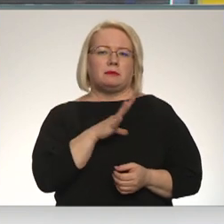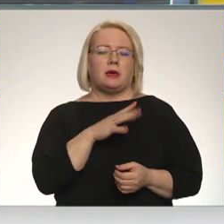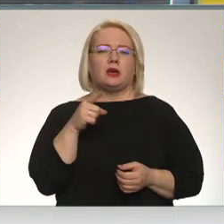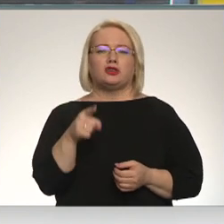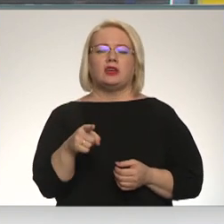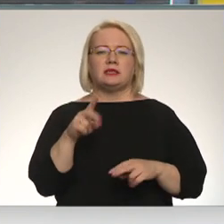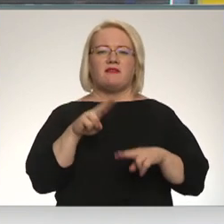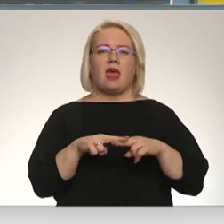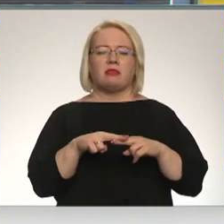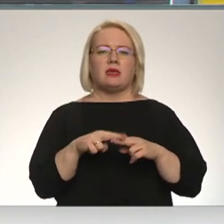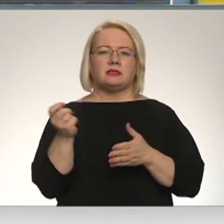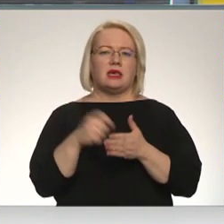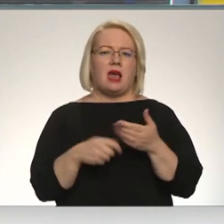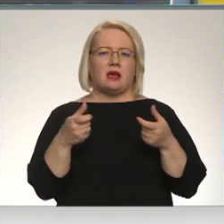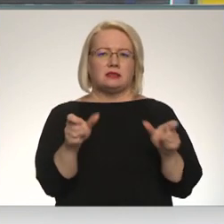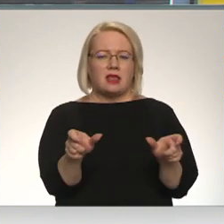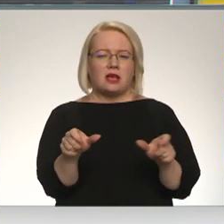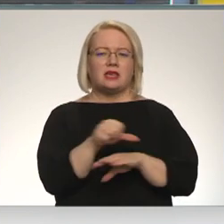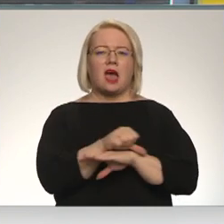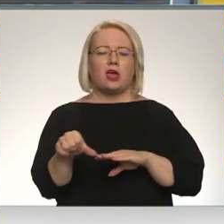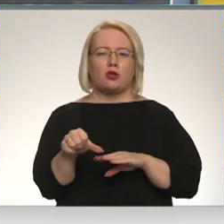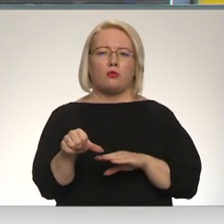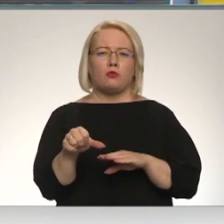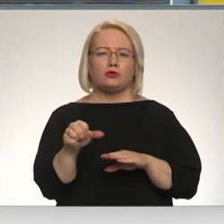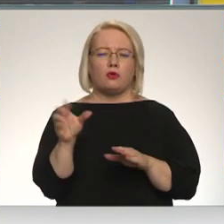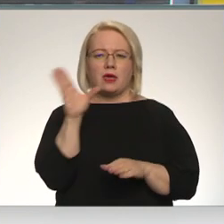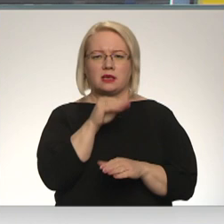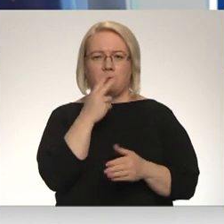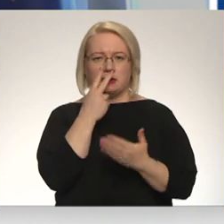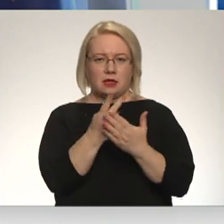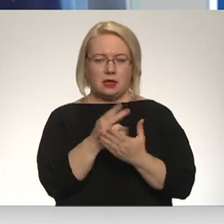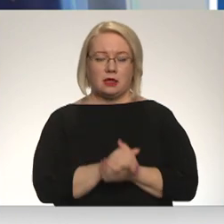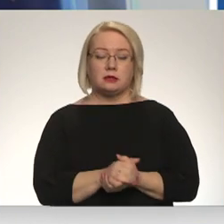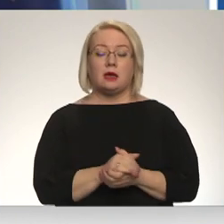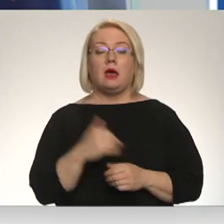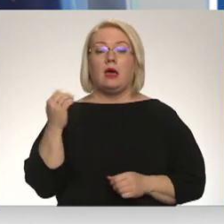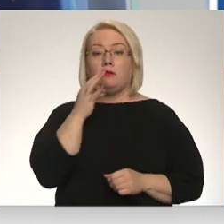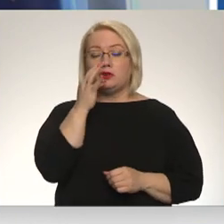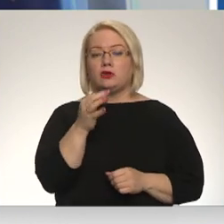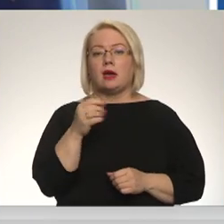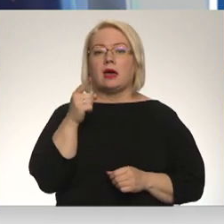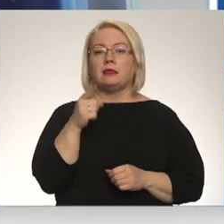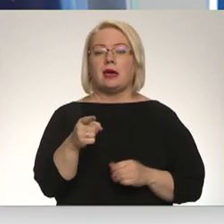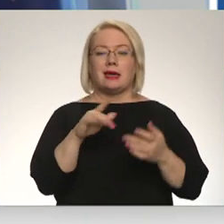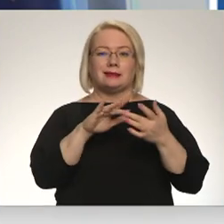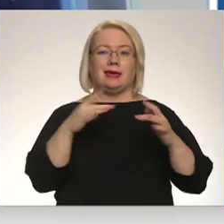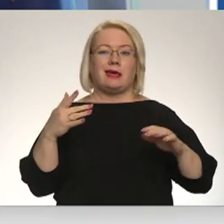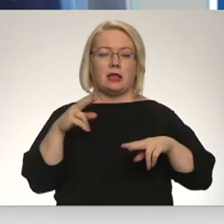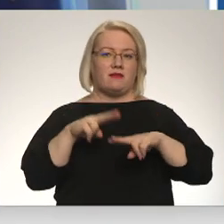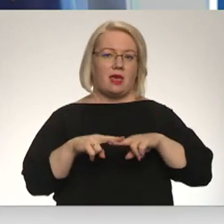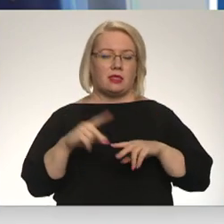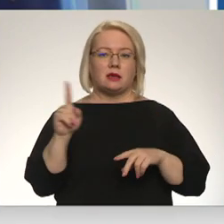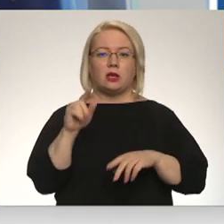šīs vietnes jāslēdzījāju robežo piekļuviņām Latvijā? Tātad šajās vietnēs galvenokārt visās ir